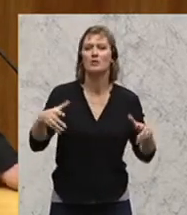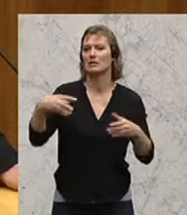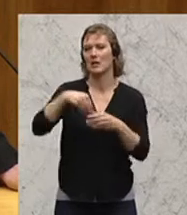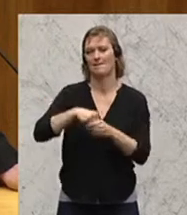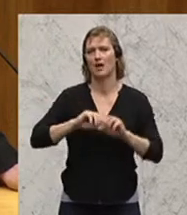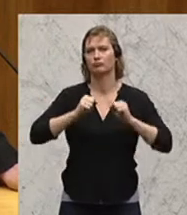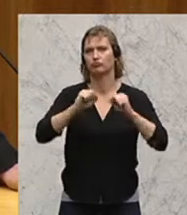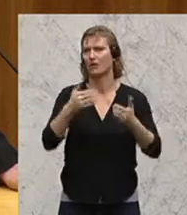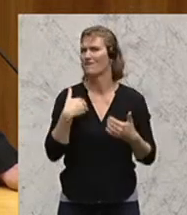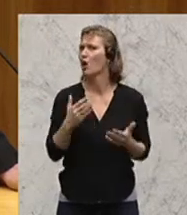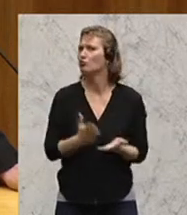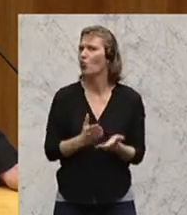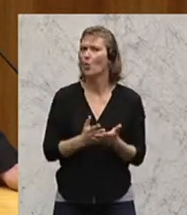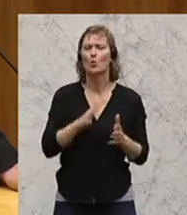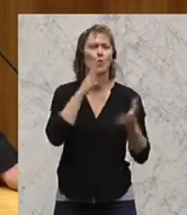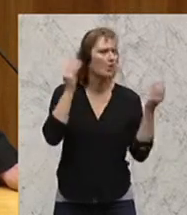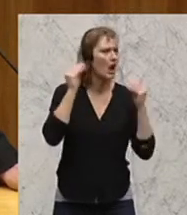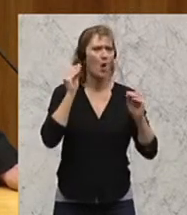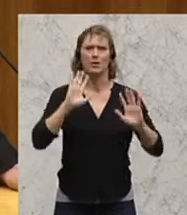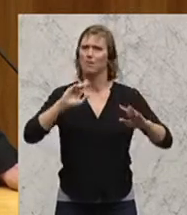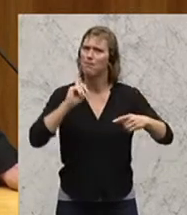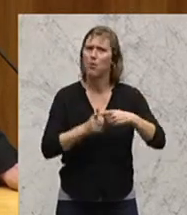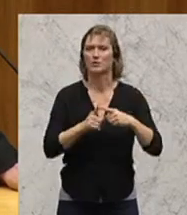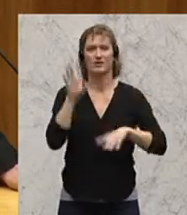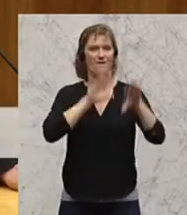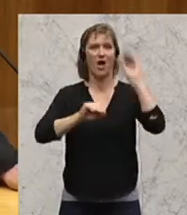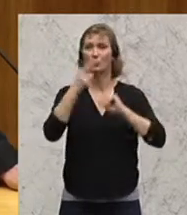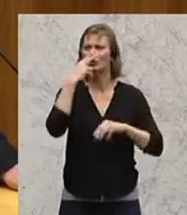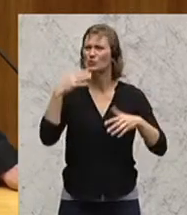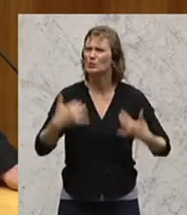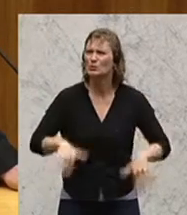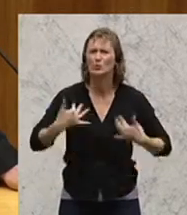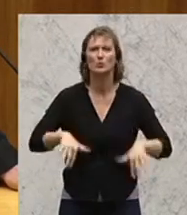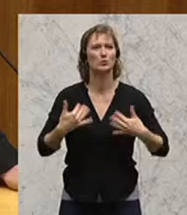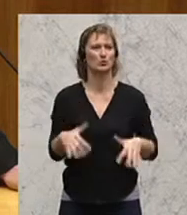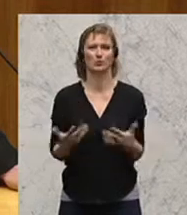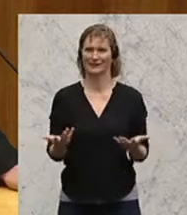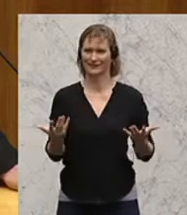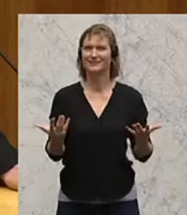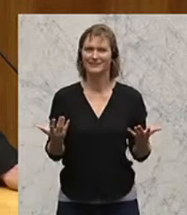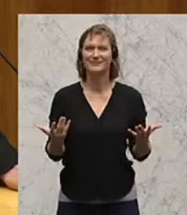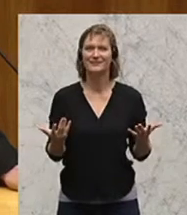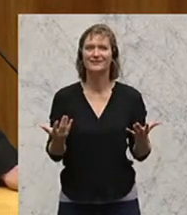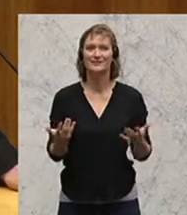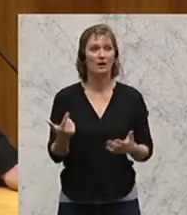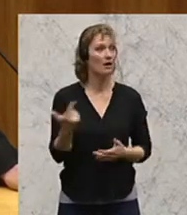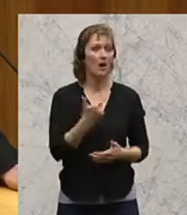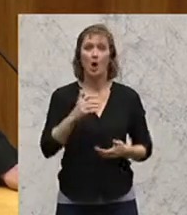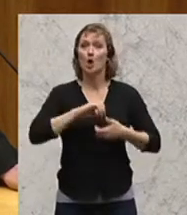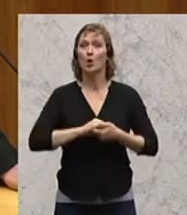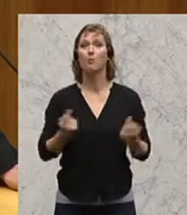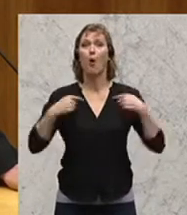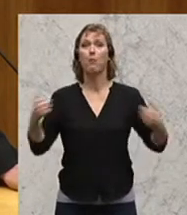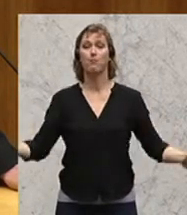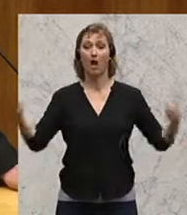Und das war eine unglaublich positive Erfahrung einmal zu erleben, wie die zwei Klubbubmänner von